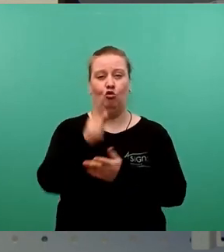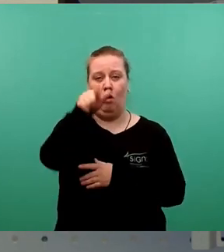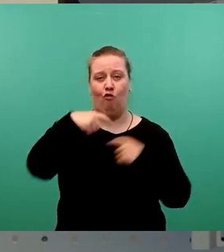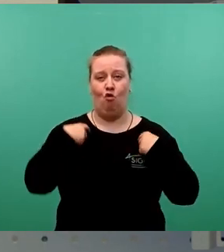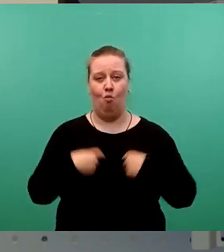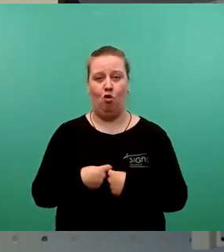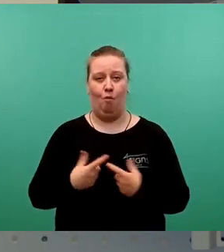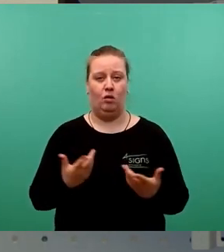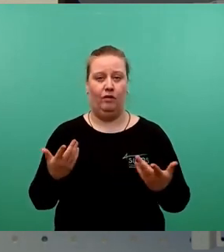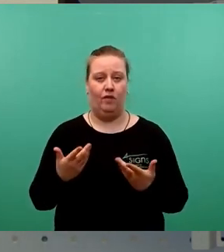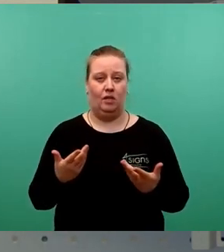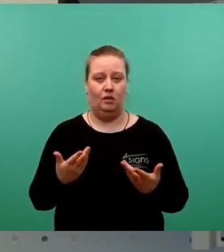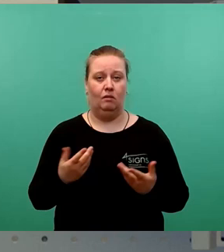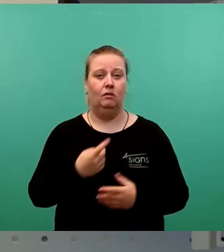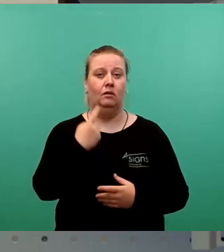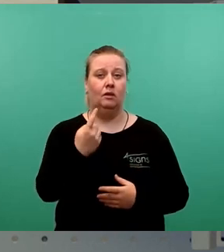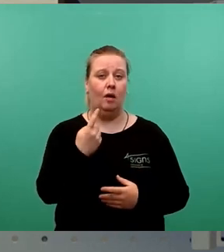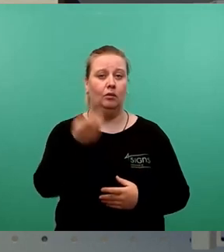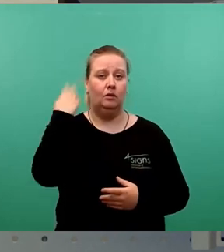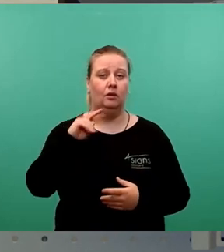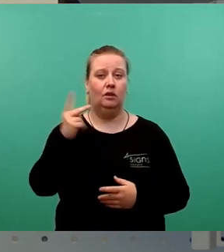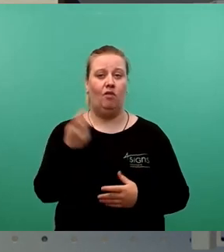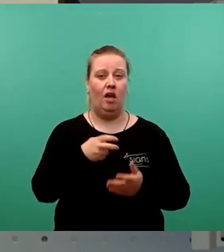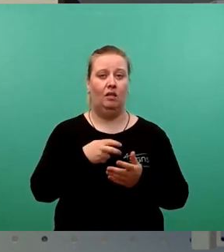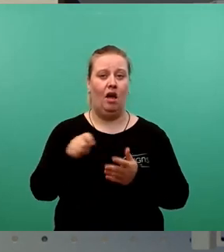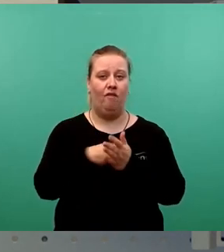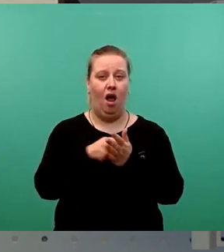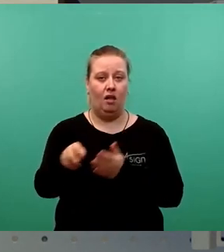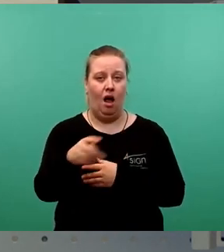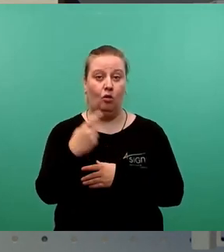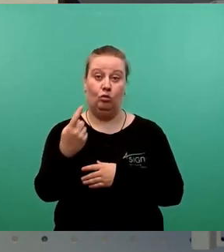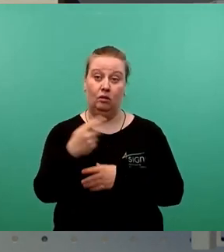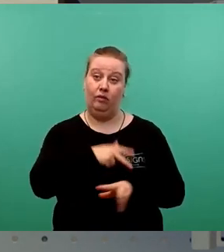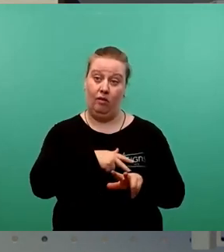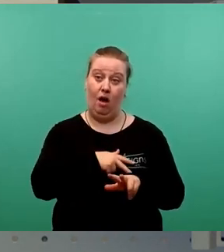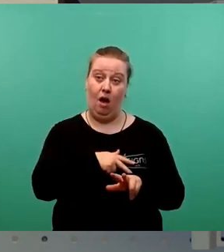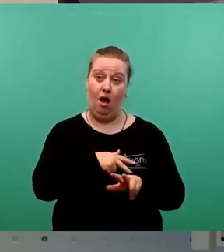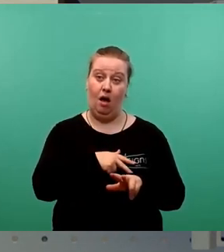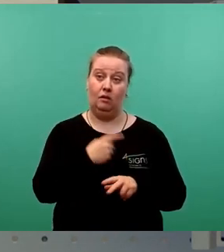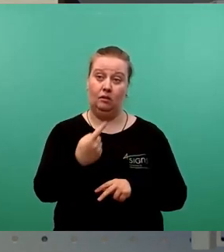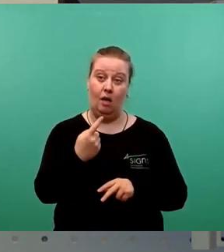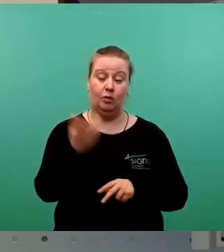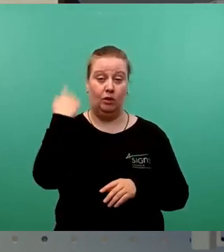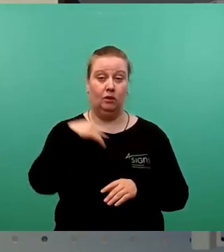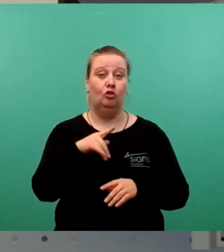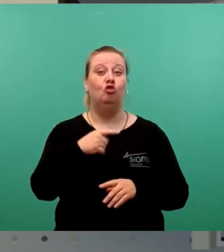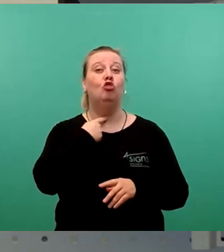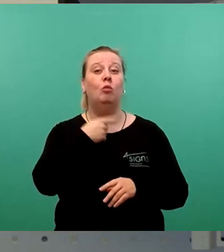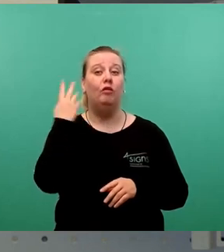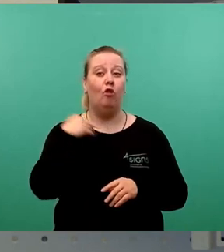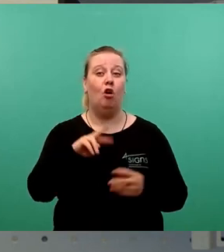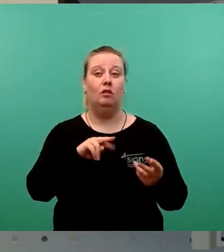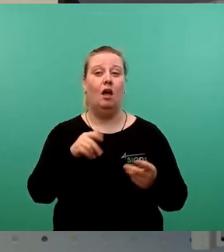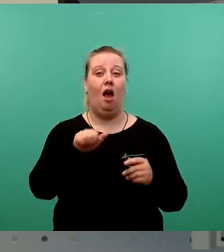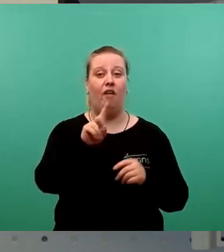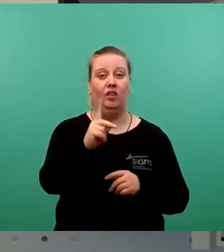Luft machen, der nämlich nach dem zweiten Wahlgang, wo er, und das wollen wir mal nicht vergessen, auch mit den Stimmen der Wechselwähler der AfD